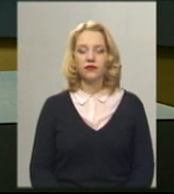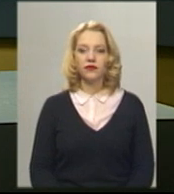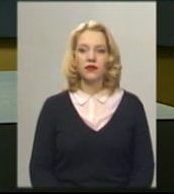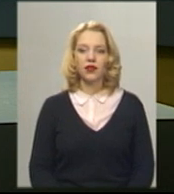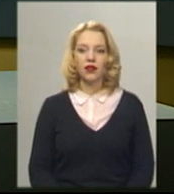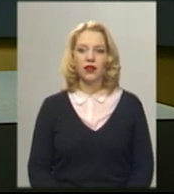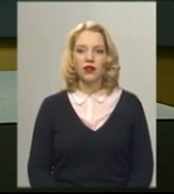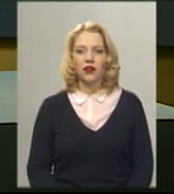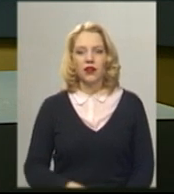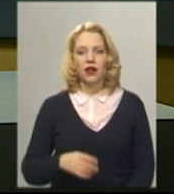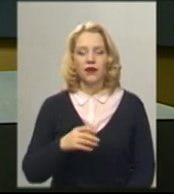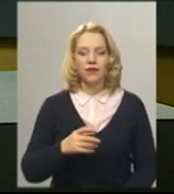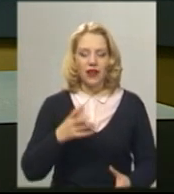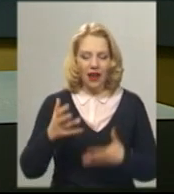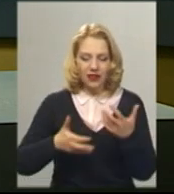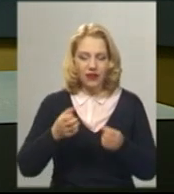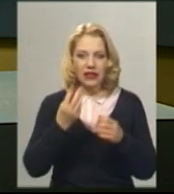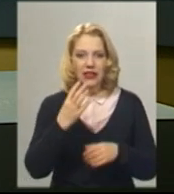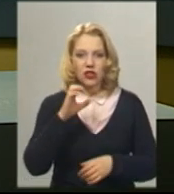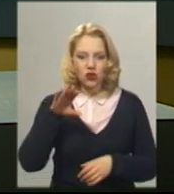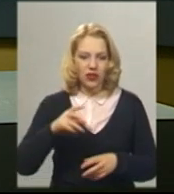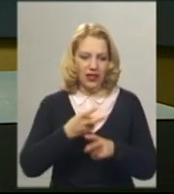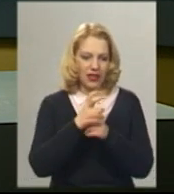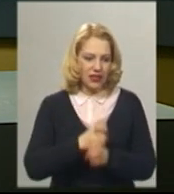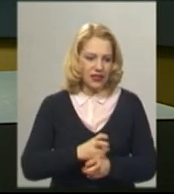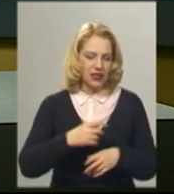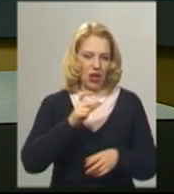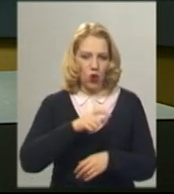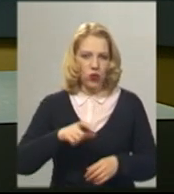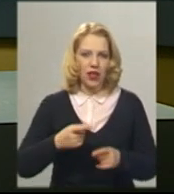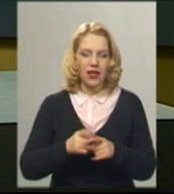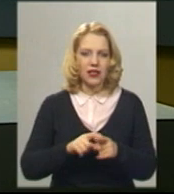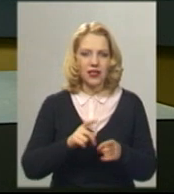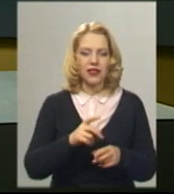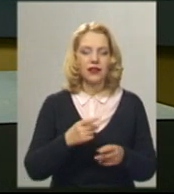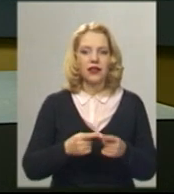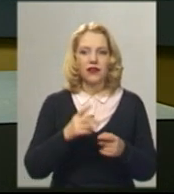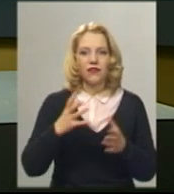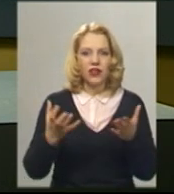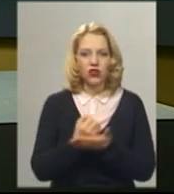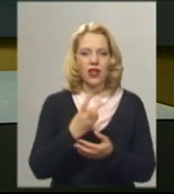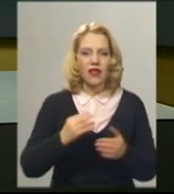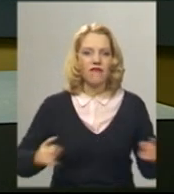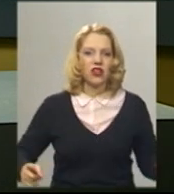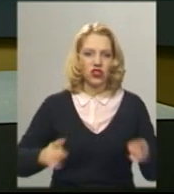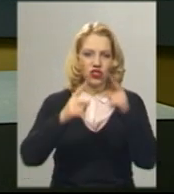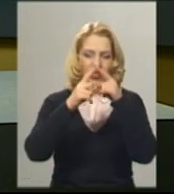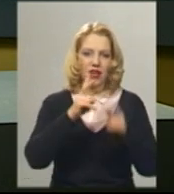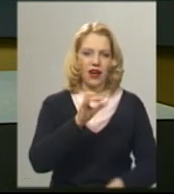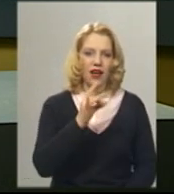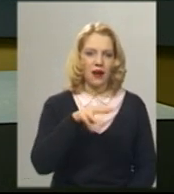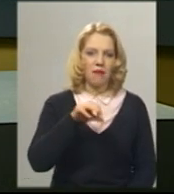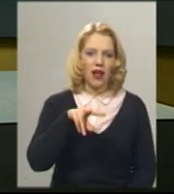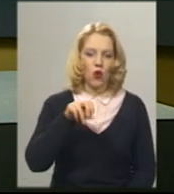Артефакти 13-го століття, кістки людей та знаряді їх вбивства виявили археологи на вершині Кармелюкової гори біля села